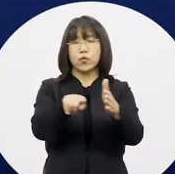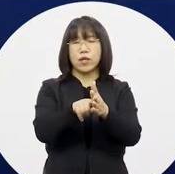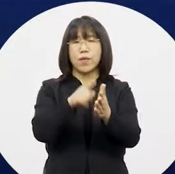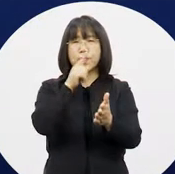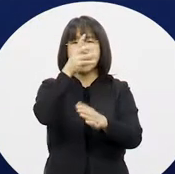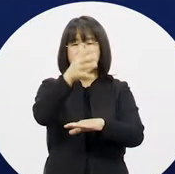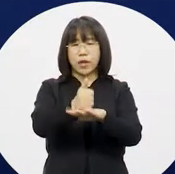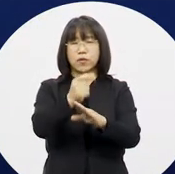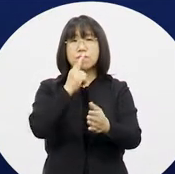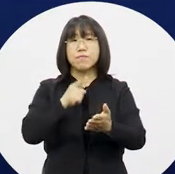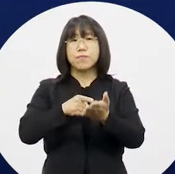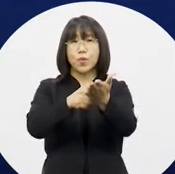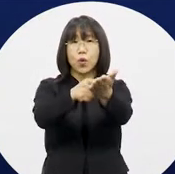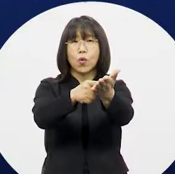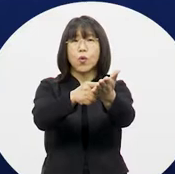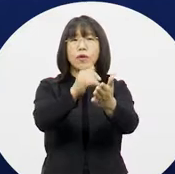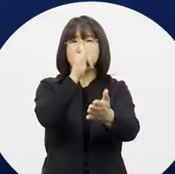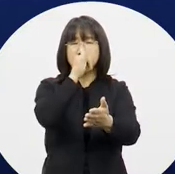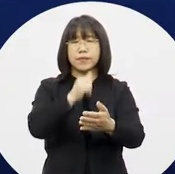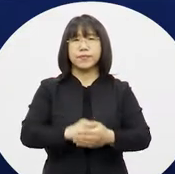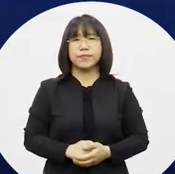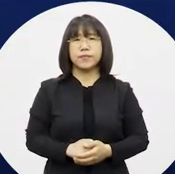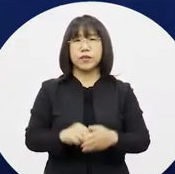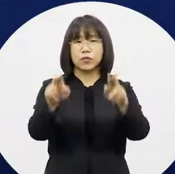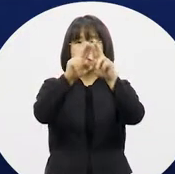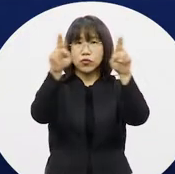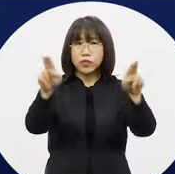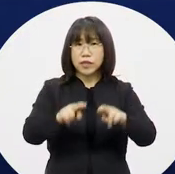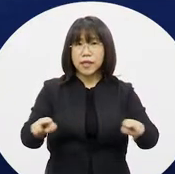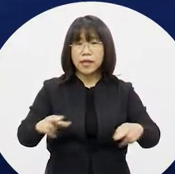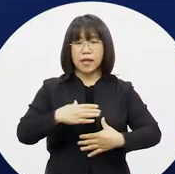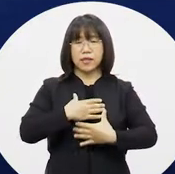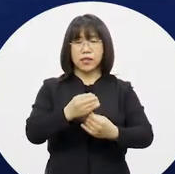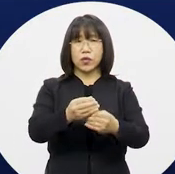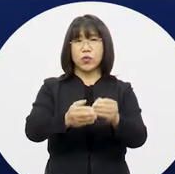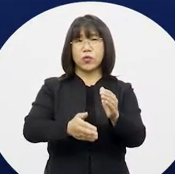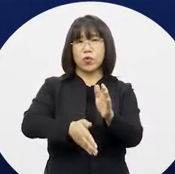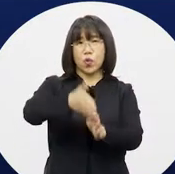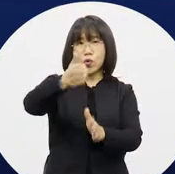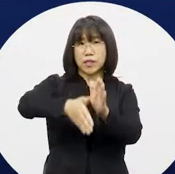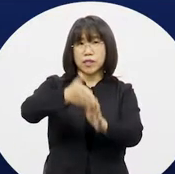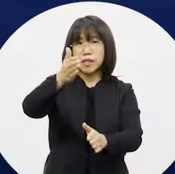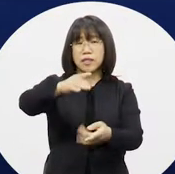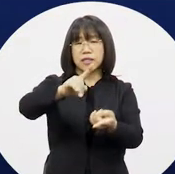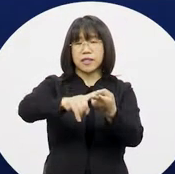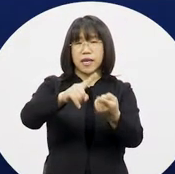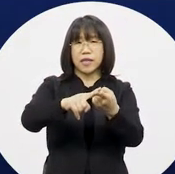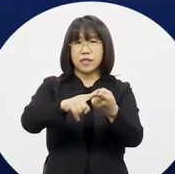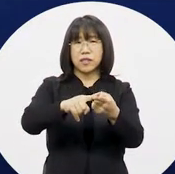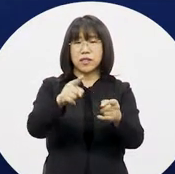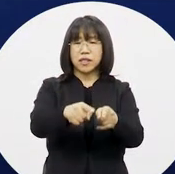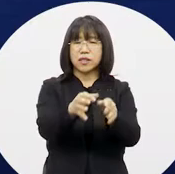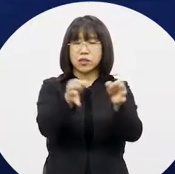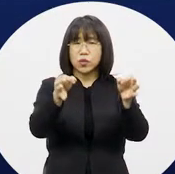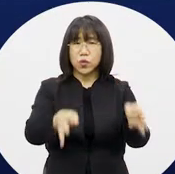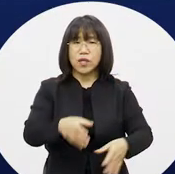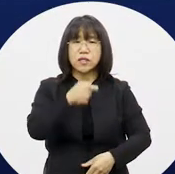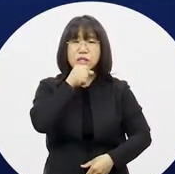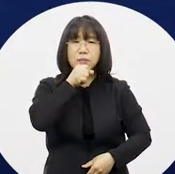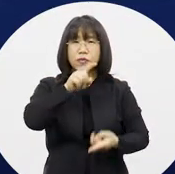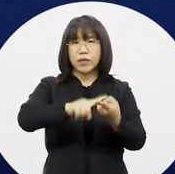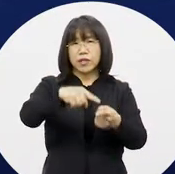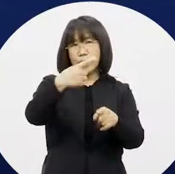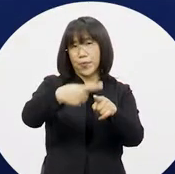최종 보고회가 열렸습니다. 이날 보고회는 국제안전도시 공인사업에 대한 그동안의 성과를 평가하고